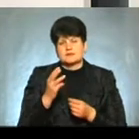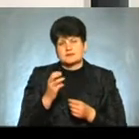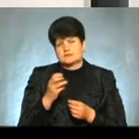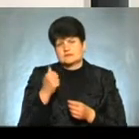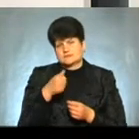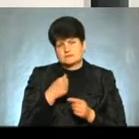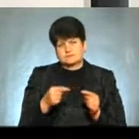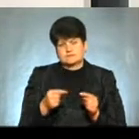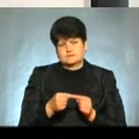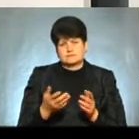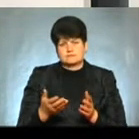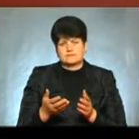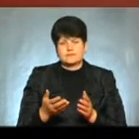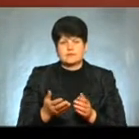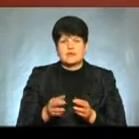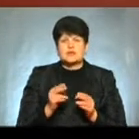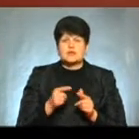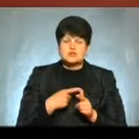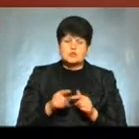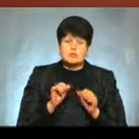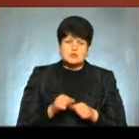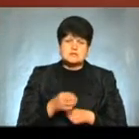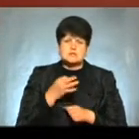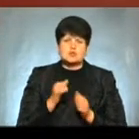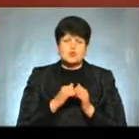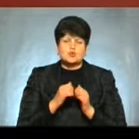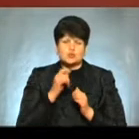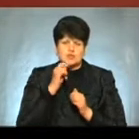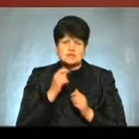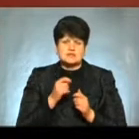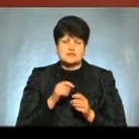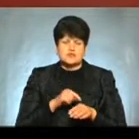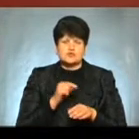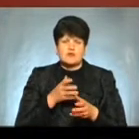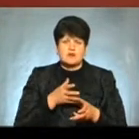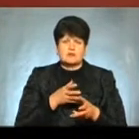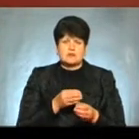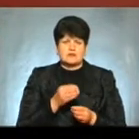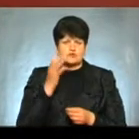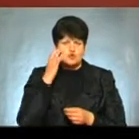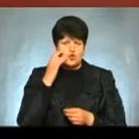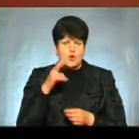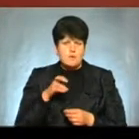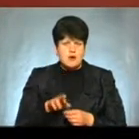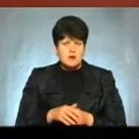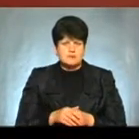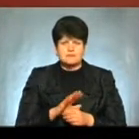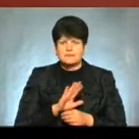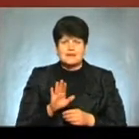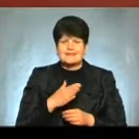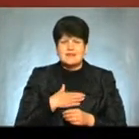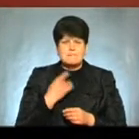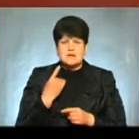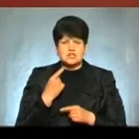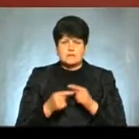тому зараз... Пані Тетяно, чи можна казати, що кожен українець відчуває вплив Чорнобиля? Ну, власне, ми є не перше покоління, яке